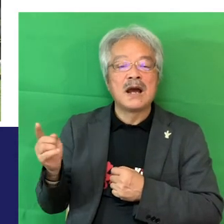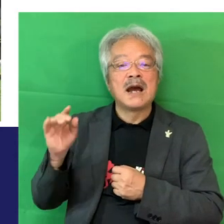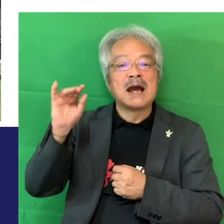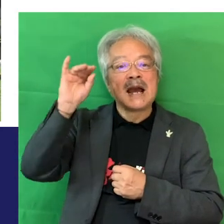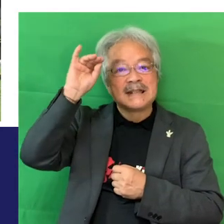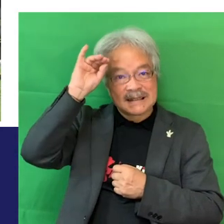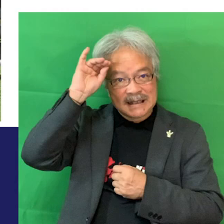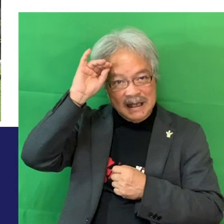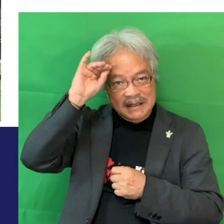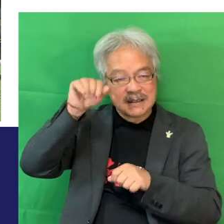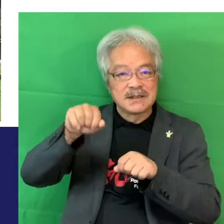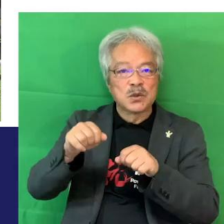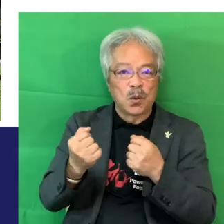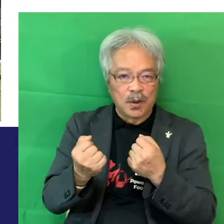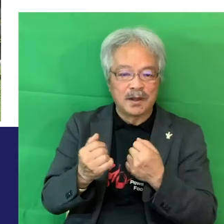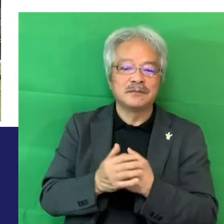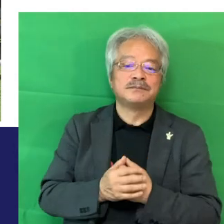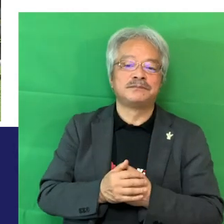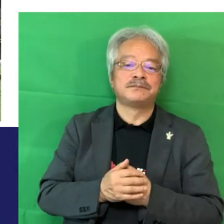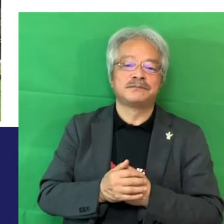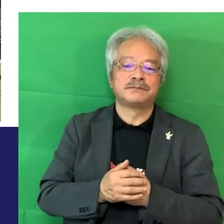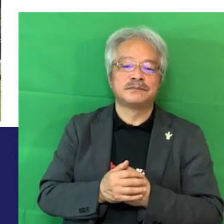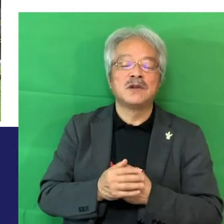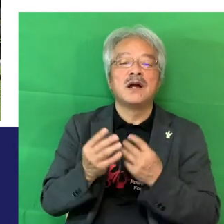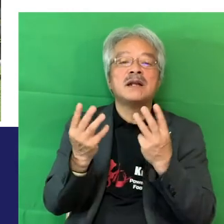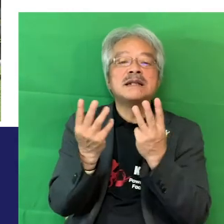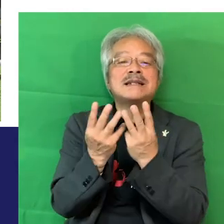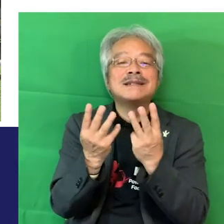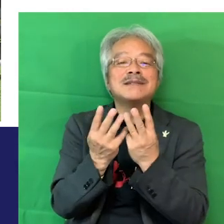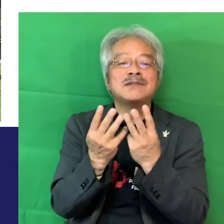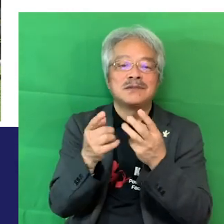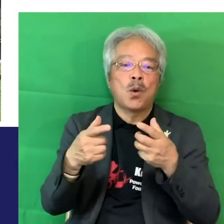ですね一番競技した人数として多くて